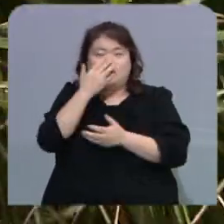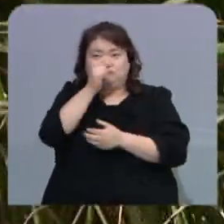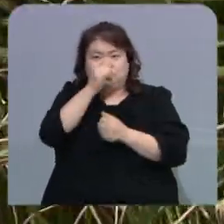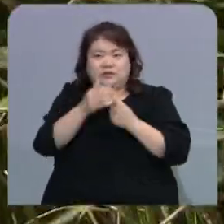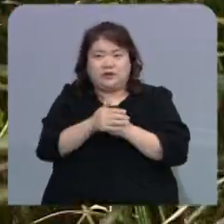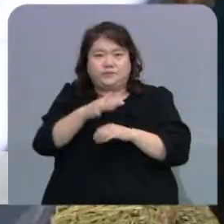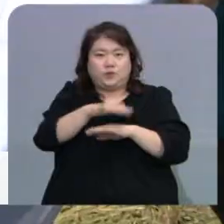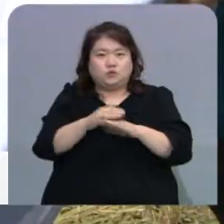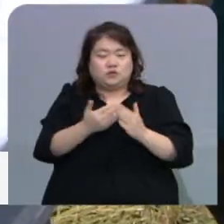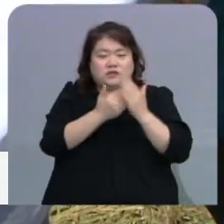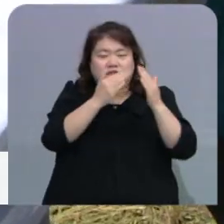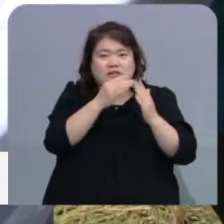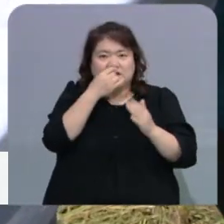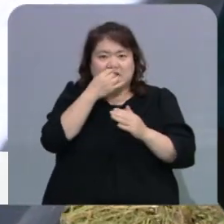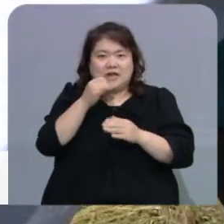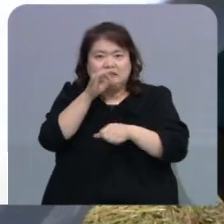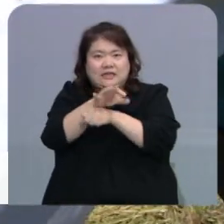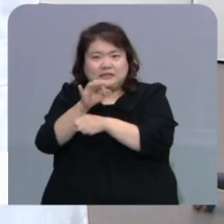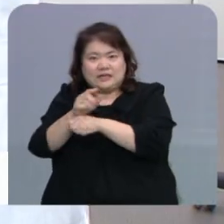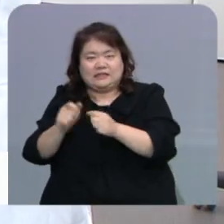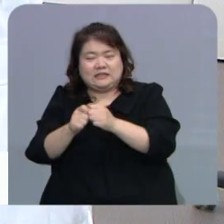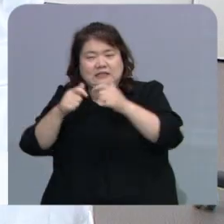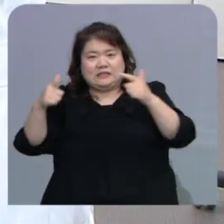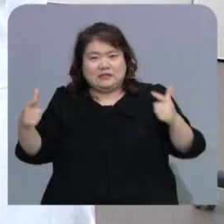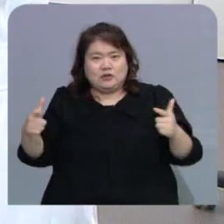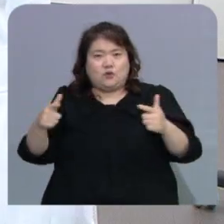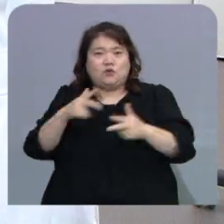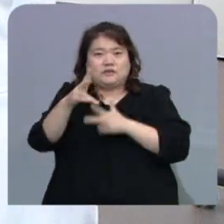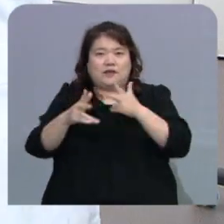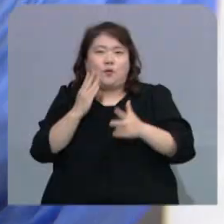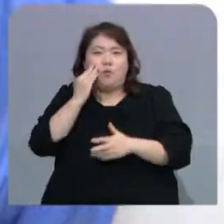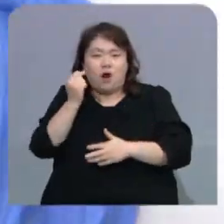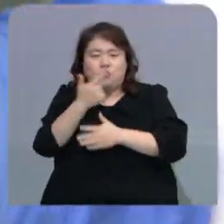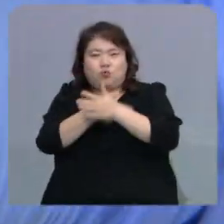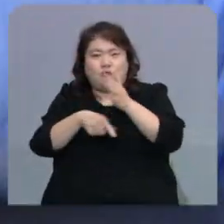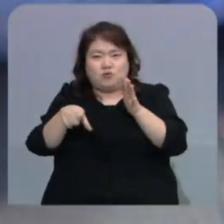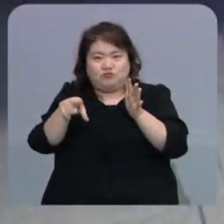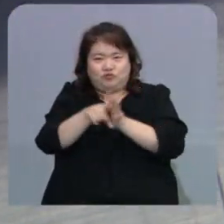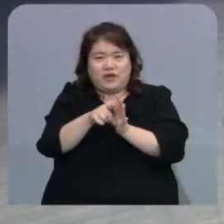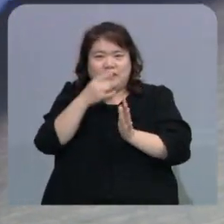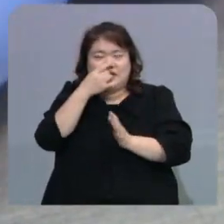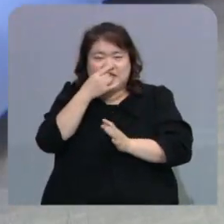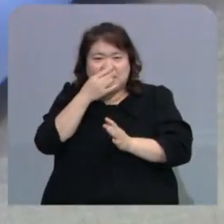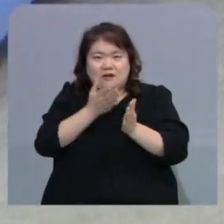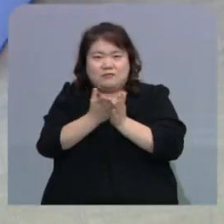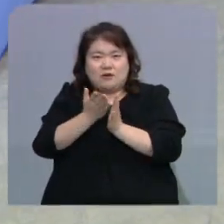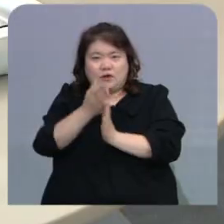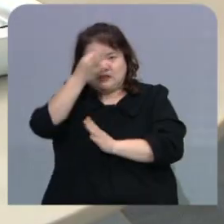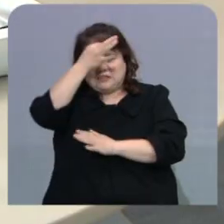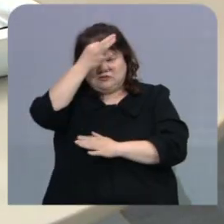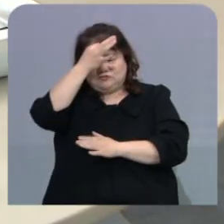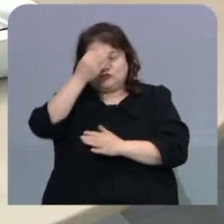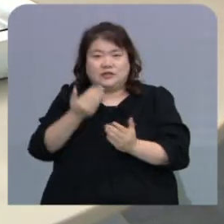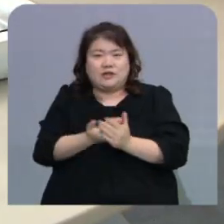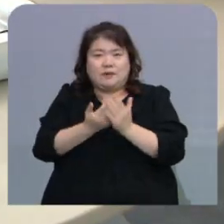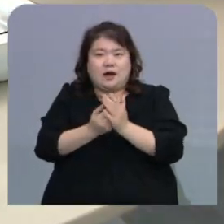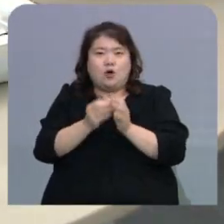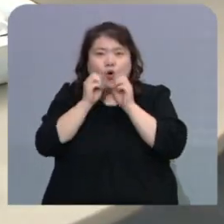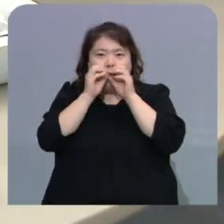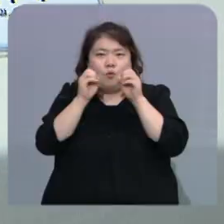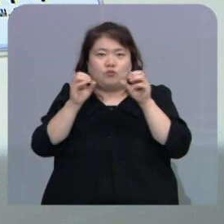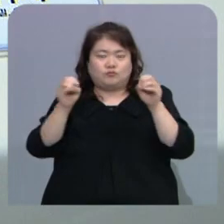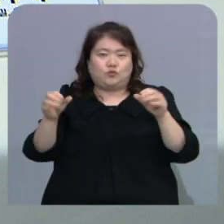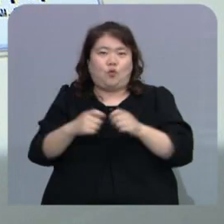농촌진흥청은 쌀 소비 촉진과 쌀 가공 산업 활성화를 위해 용도별 쌀 품종과 제조 기술을 개발하고 보급도